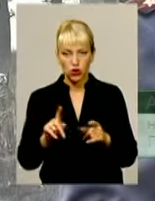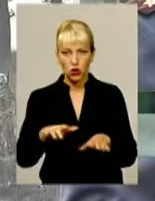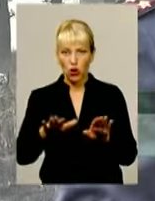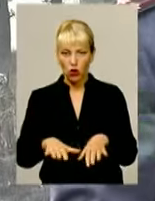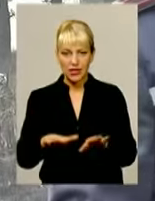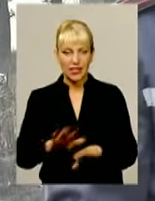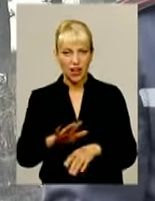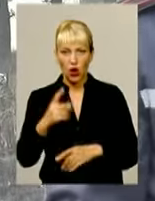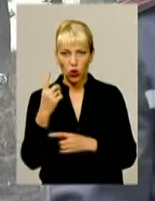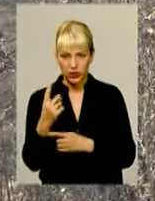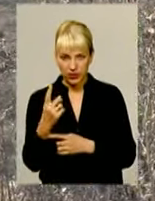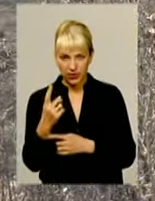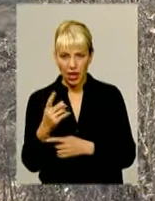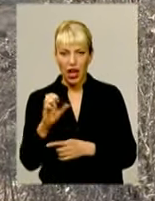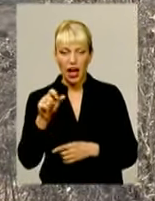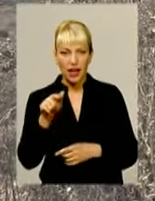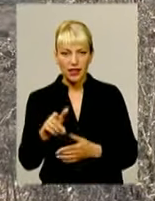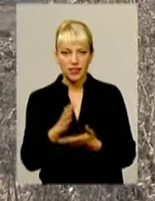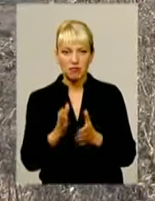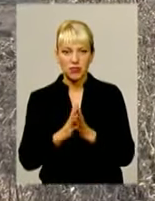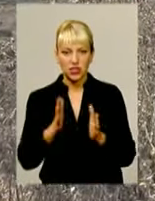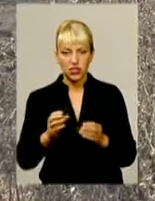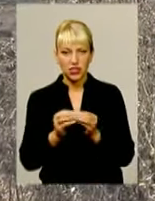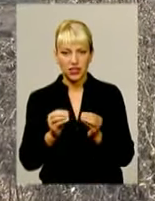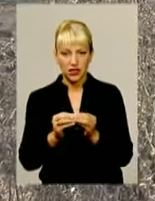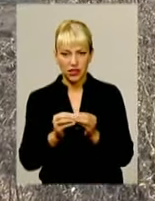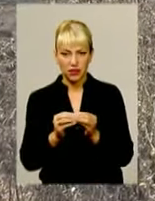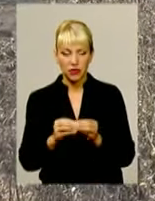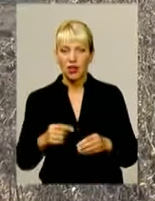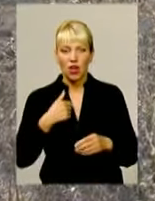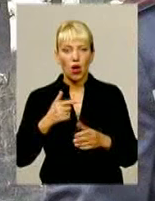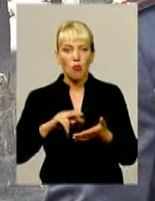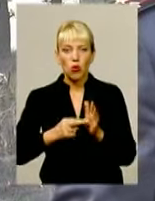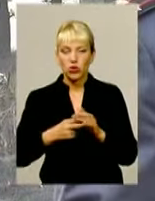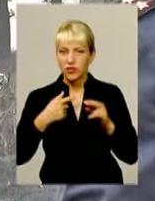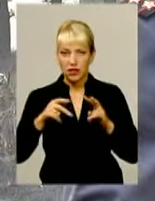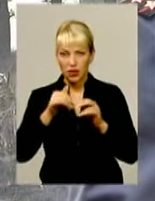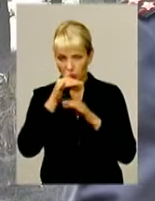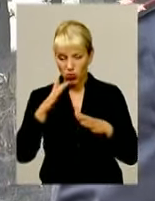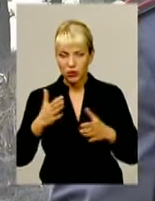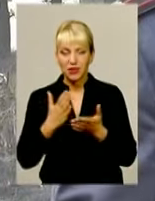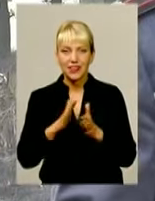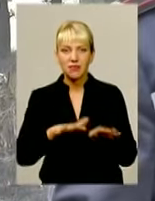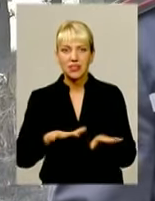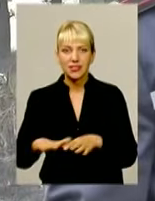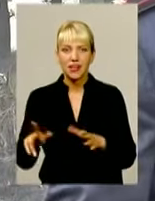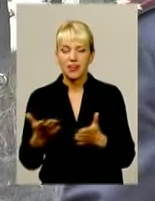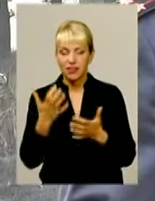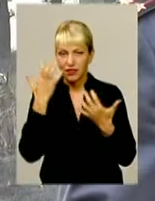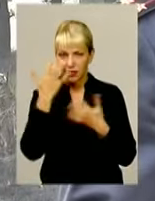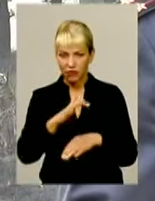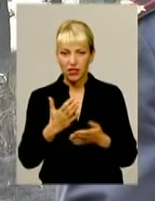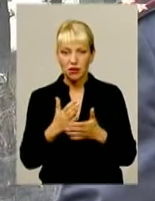один возгорання, а їх більше десяти. Прогнозувати поки що ми не можемо, тому що є такі осередки, яких не видно. Якщо на 10 метрах